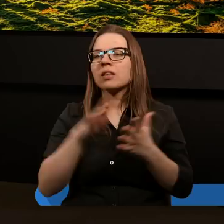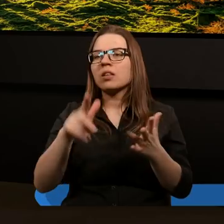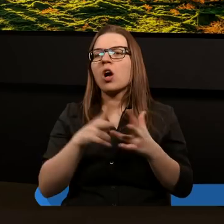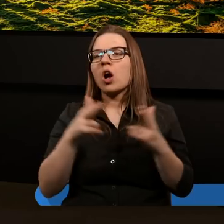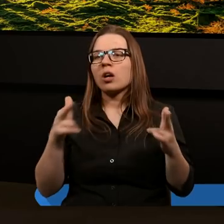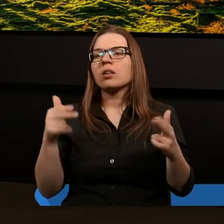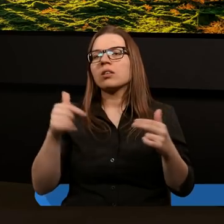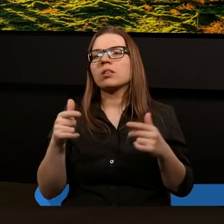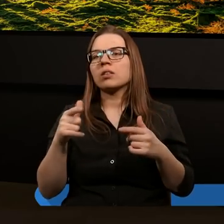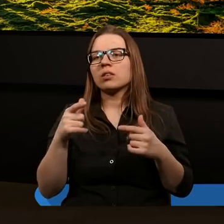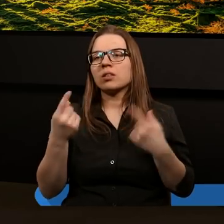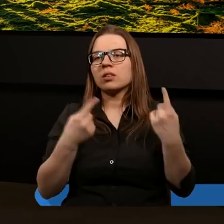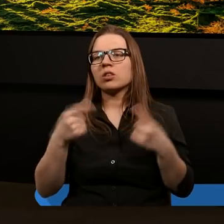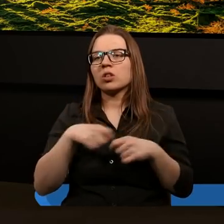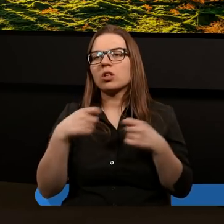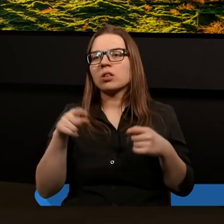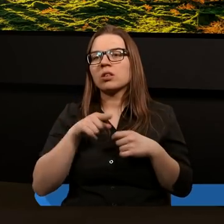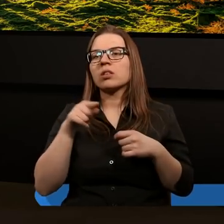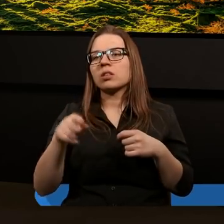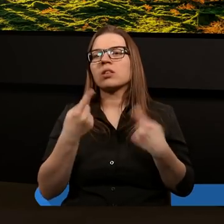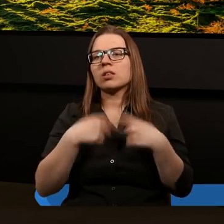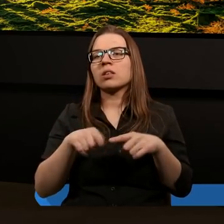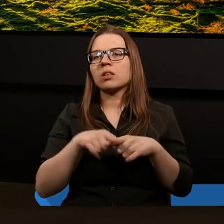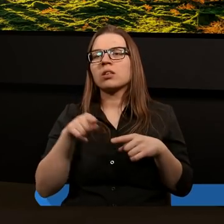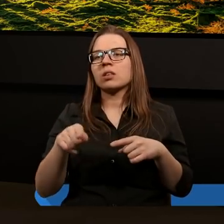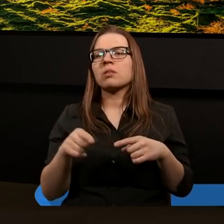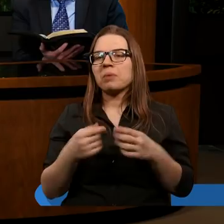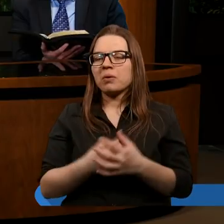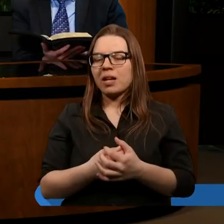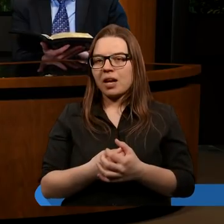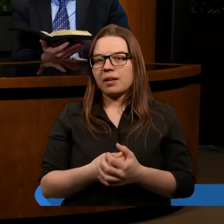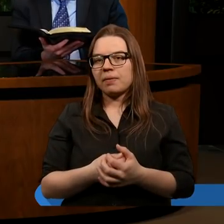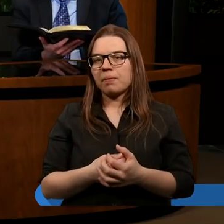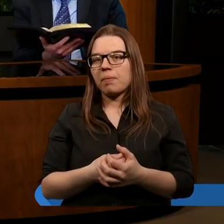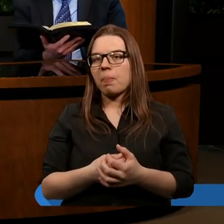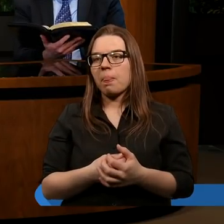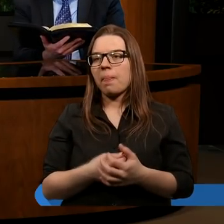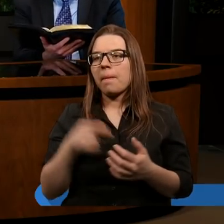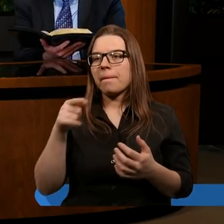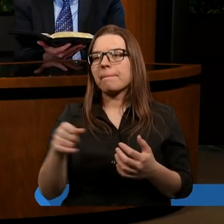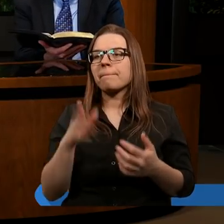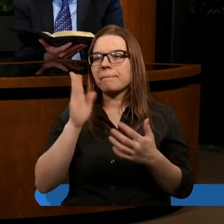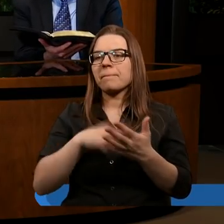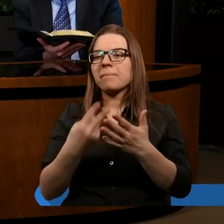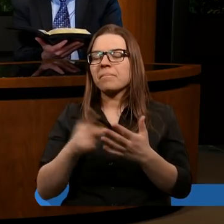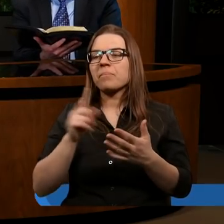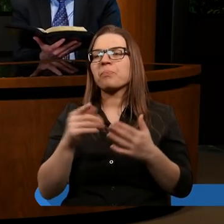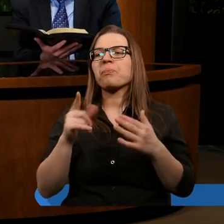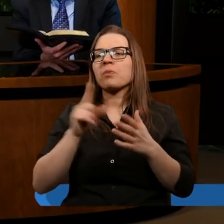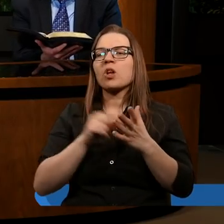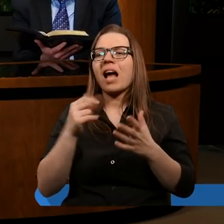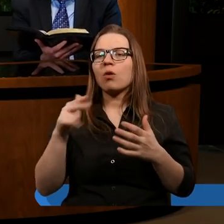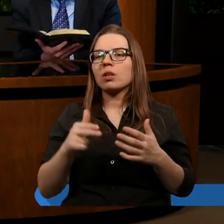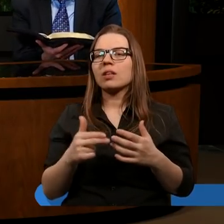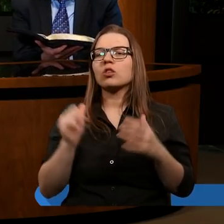tego okresu i może nawiązać do spełnienia w historii? Czytam według przekładu Piotra Zaremby